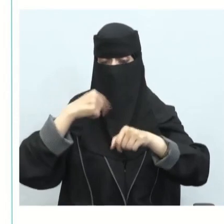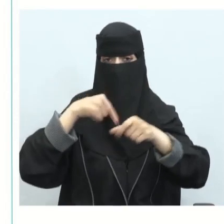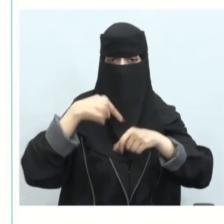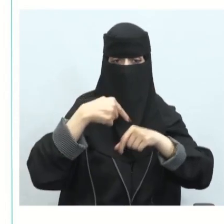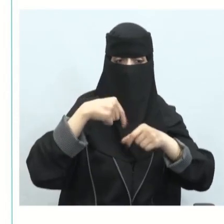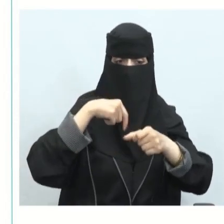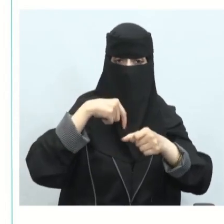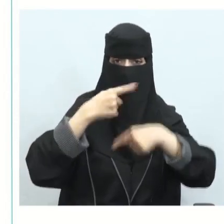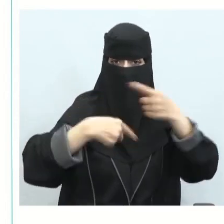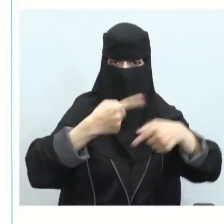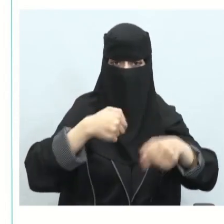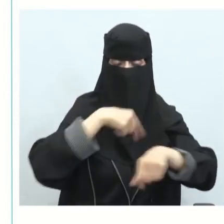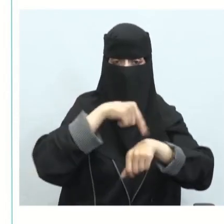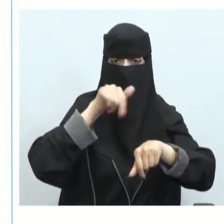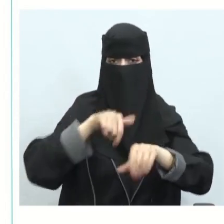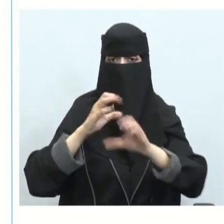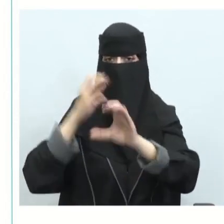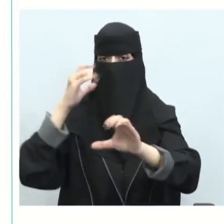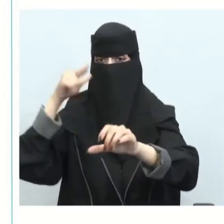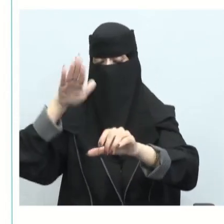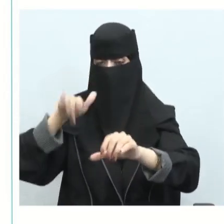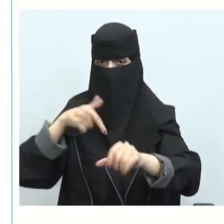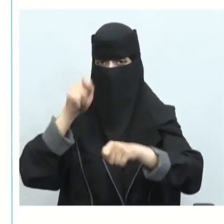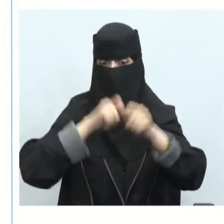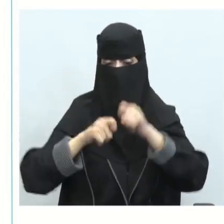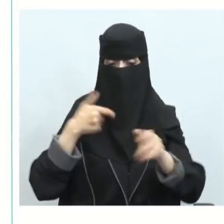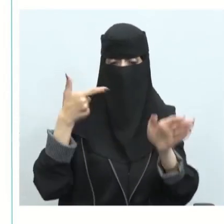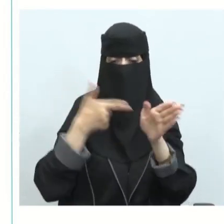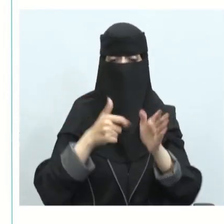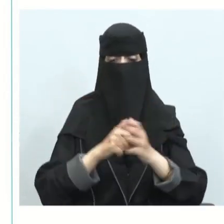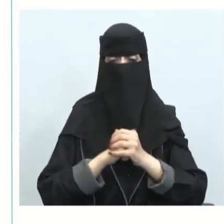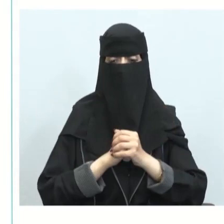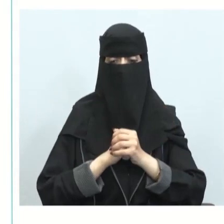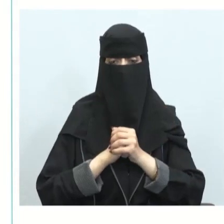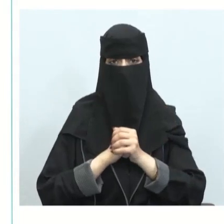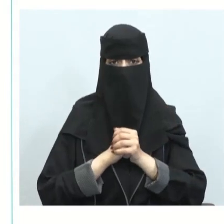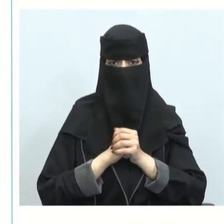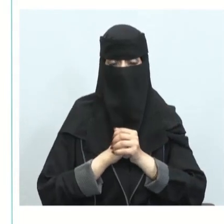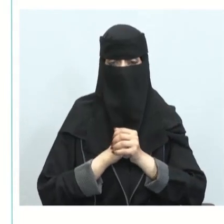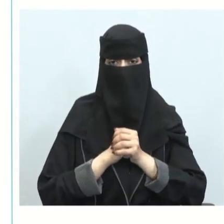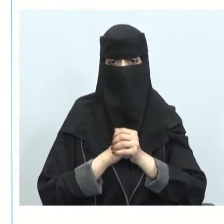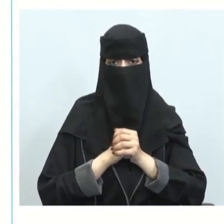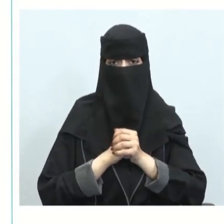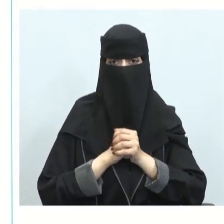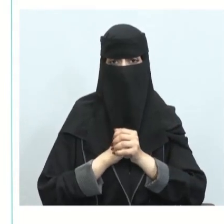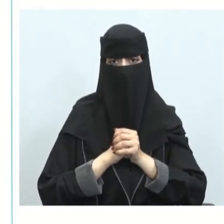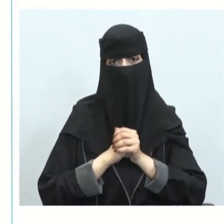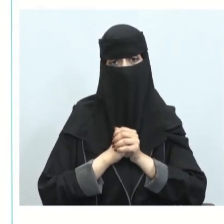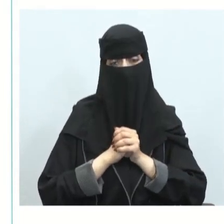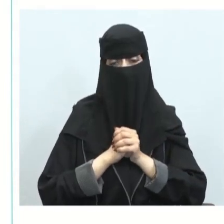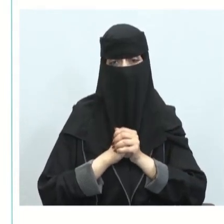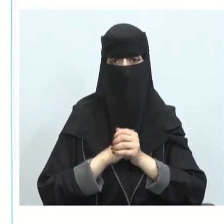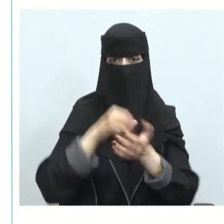الحافلات التي تستخدم الديزل النقل أيضا هو